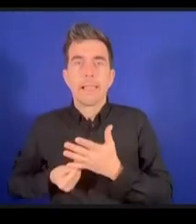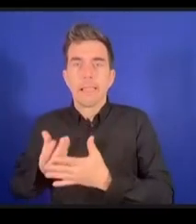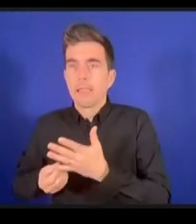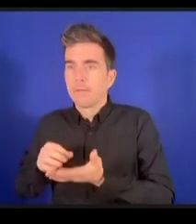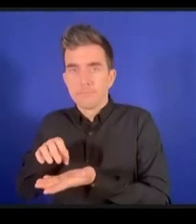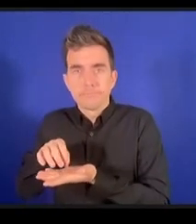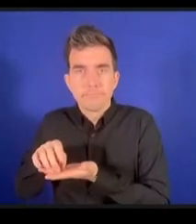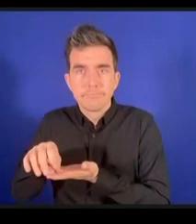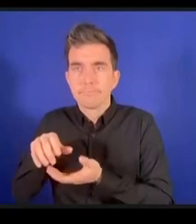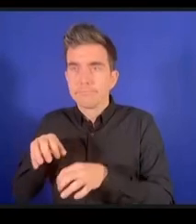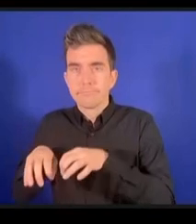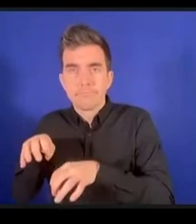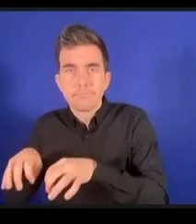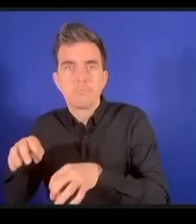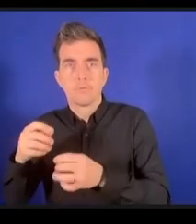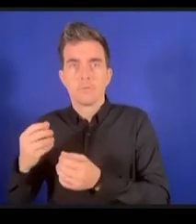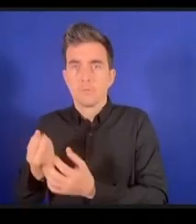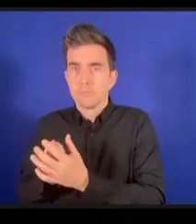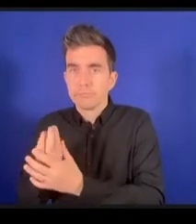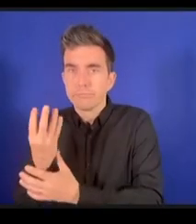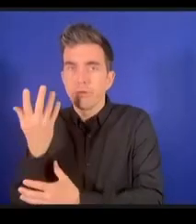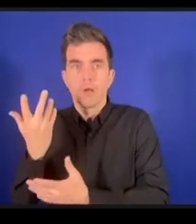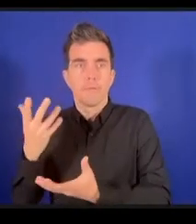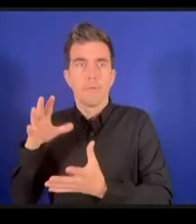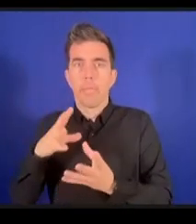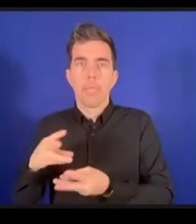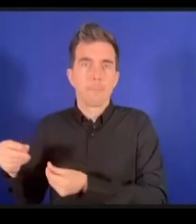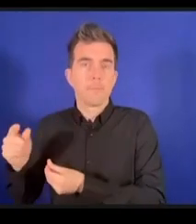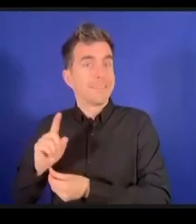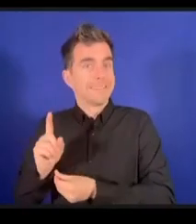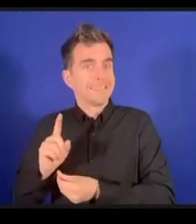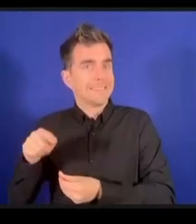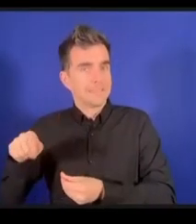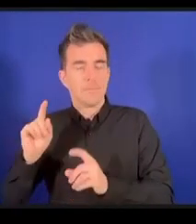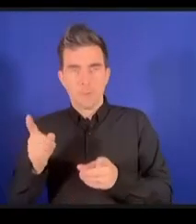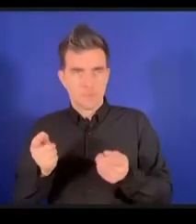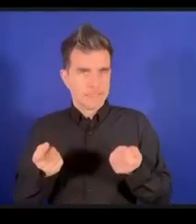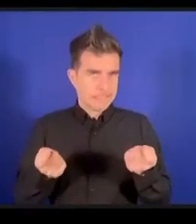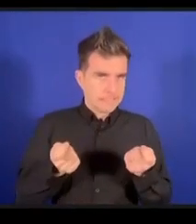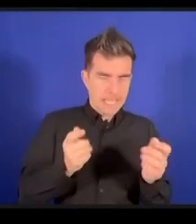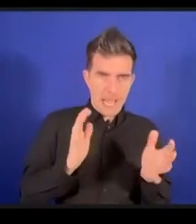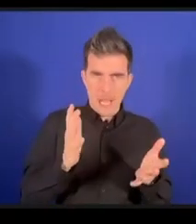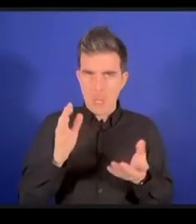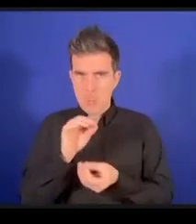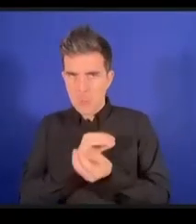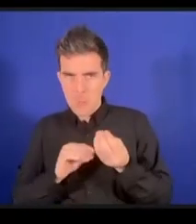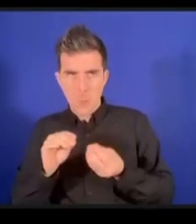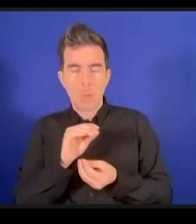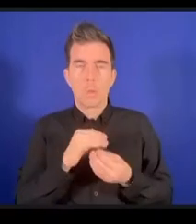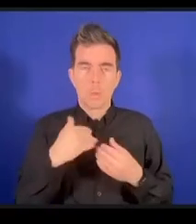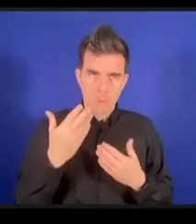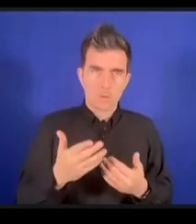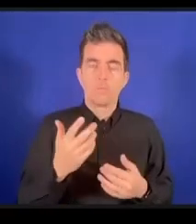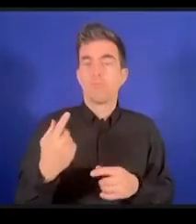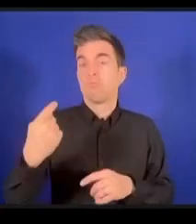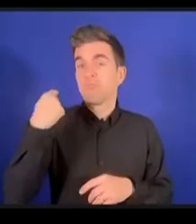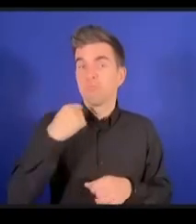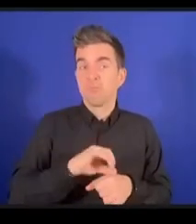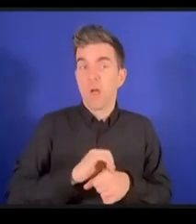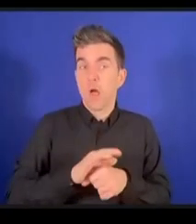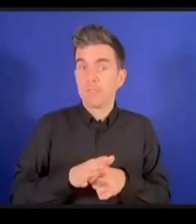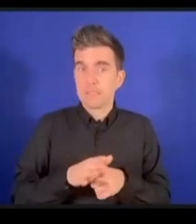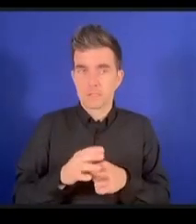expériences des pandémies et il faut y remédier et c'est aussi un rapport qui se penche là-dessus nous avons